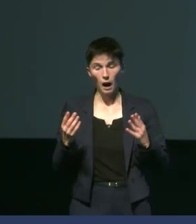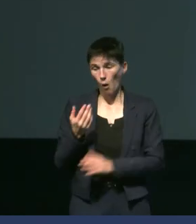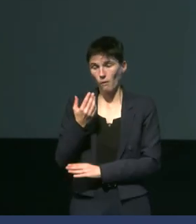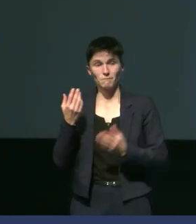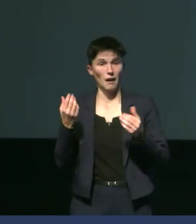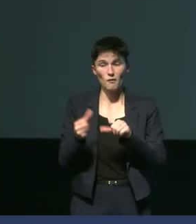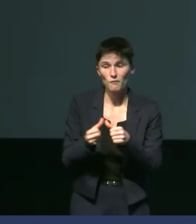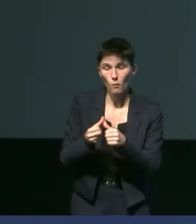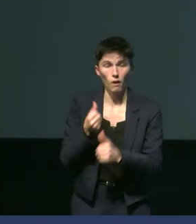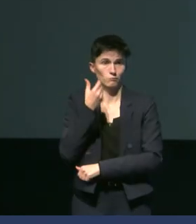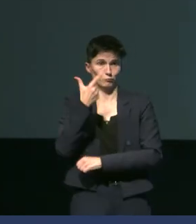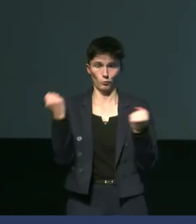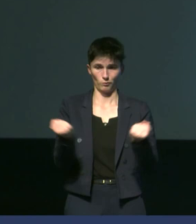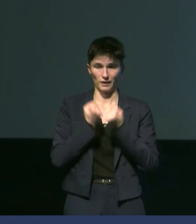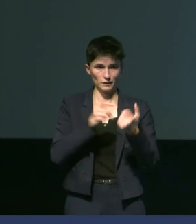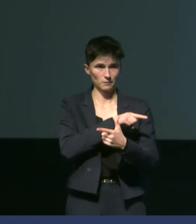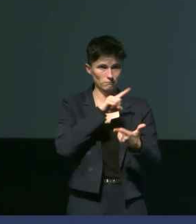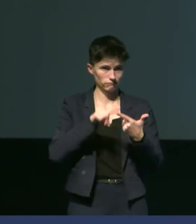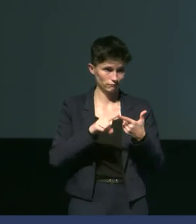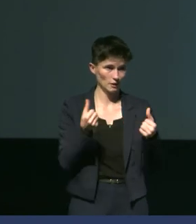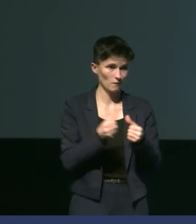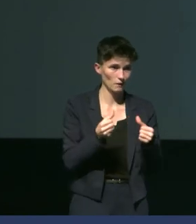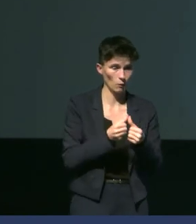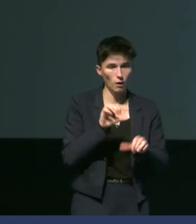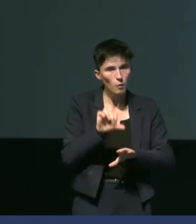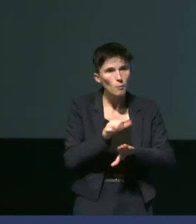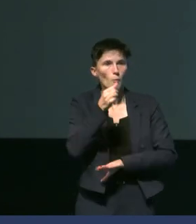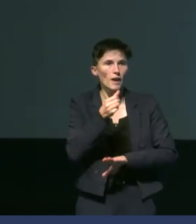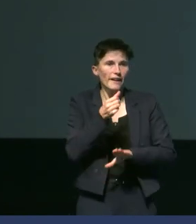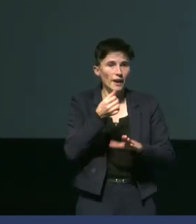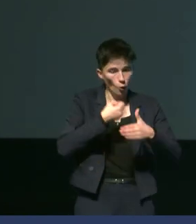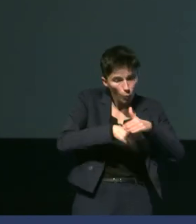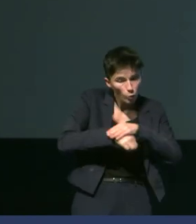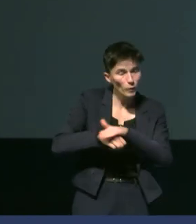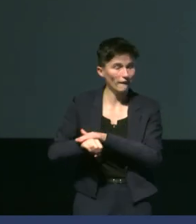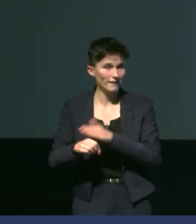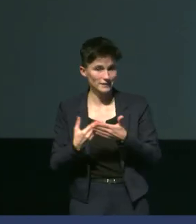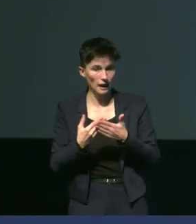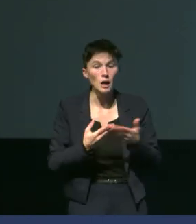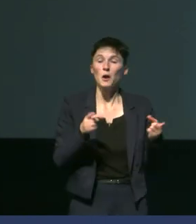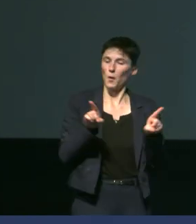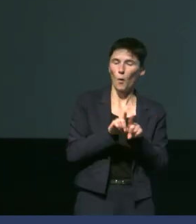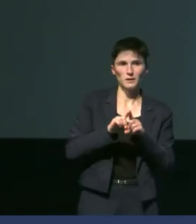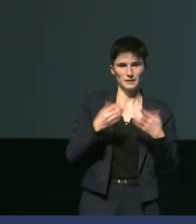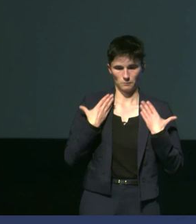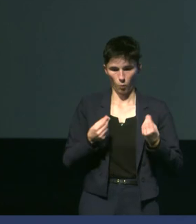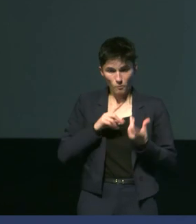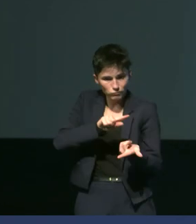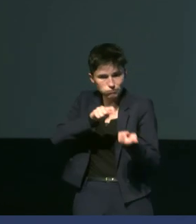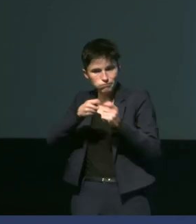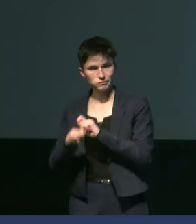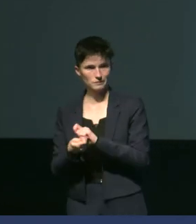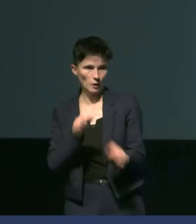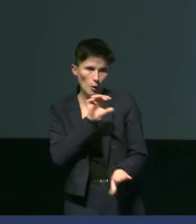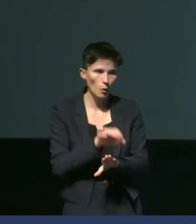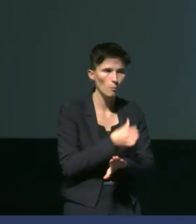activités principales. Ils vont à la fois se reproduire et puis ils vont également muer. Alors on va commencer par